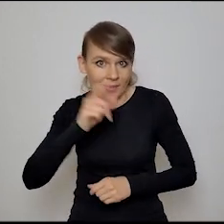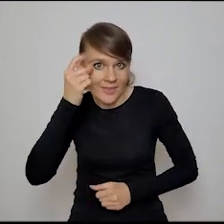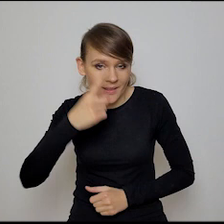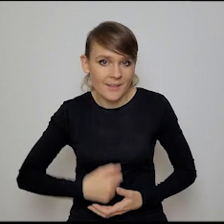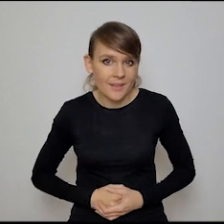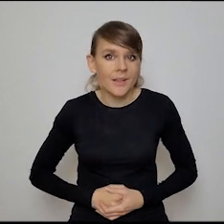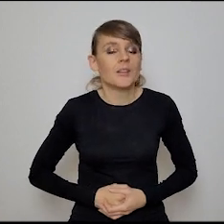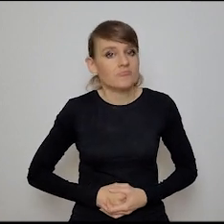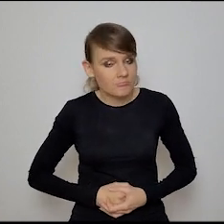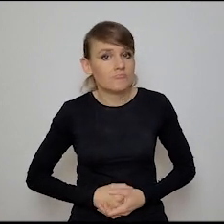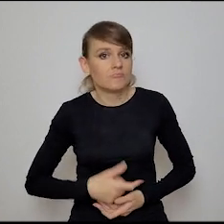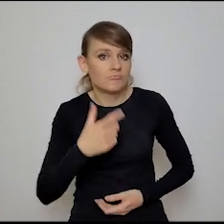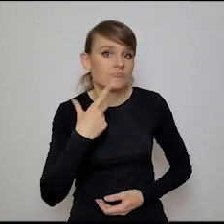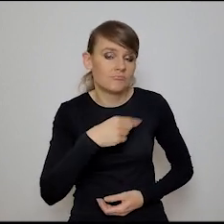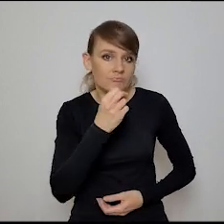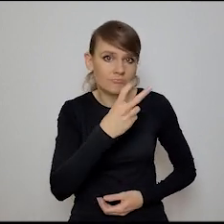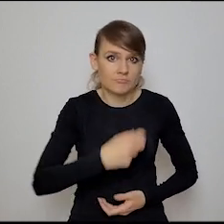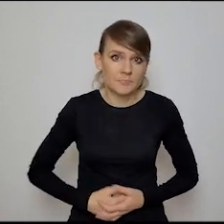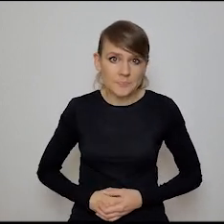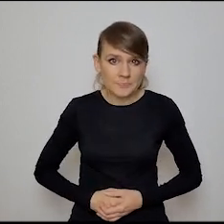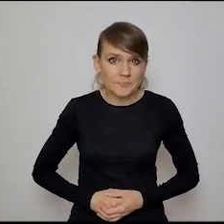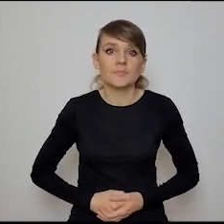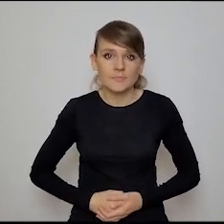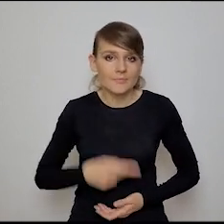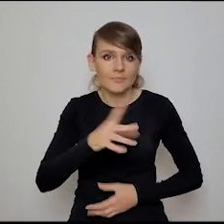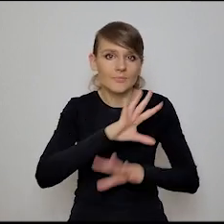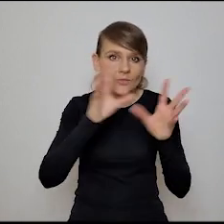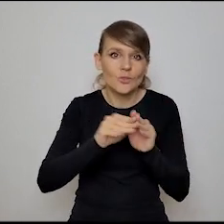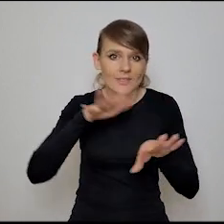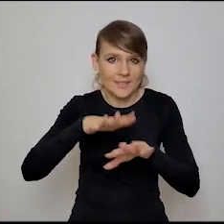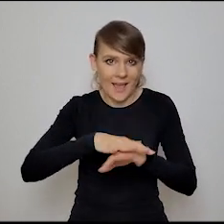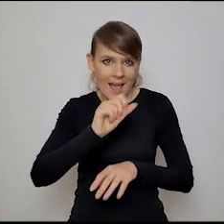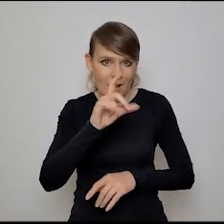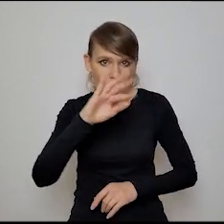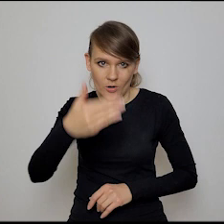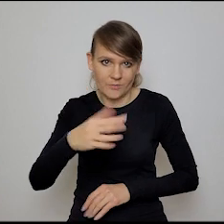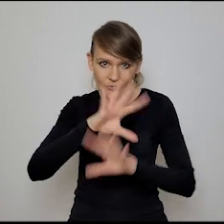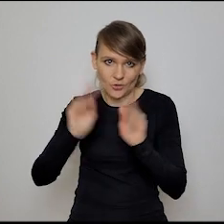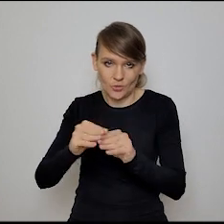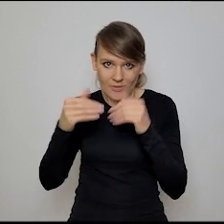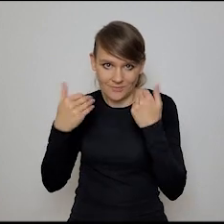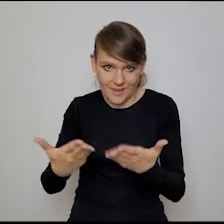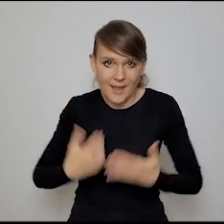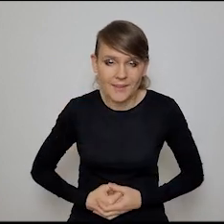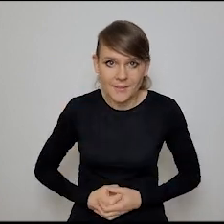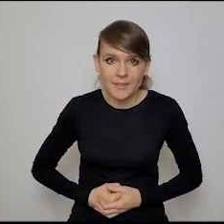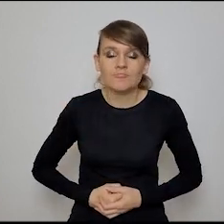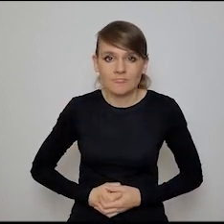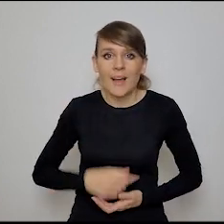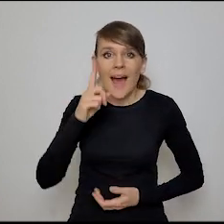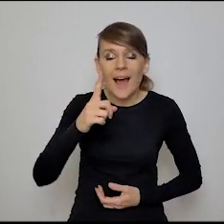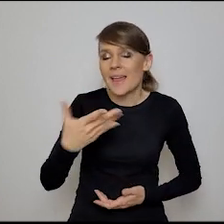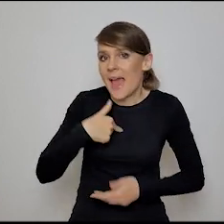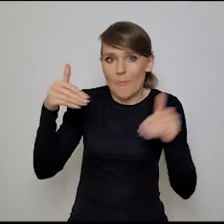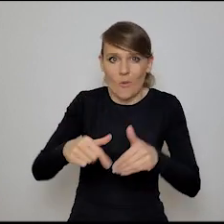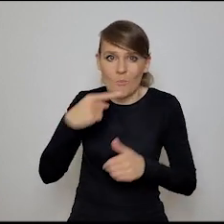do tego, że... Engagement rate, tak? There you go. I to wszystko algorytmiczne systemy tak naprawdę Ci będą dostarczać to, ale nie, jakby wiesz,